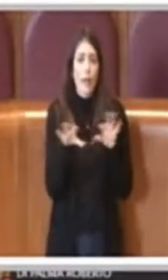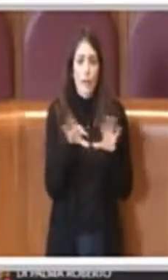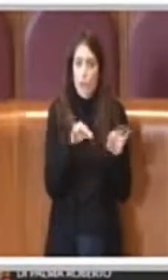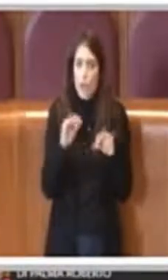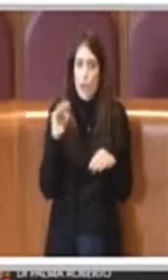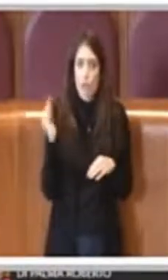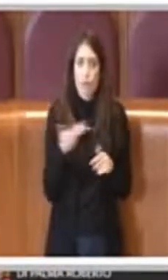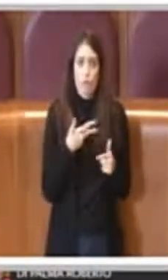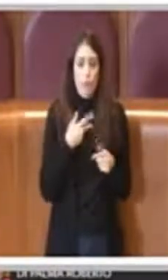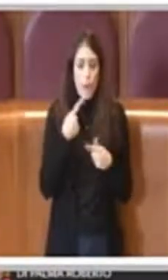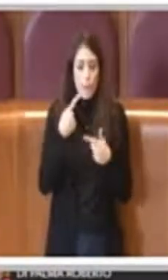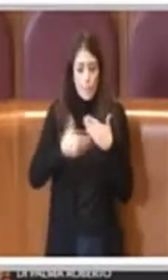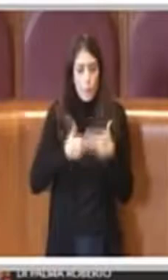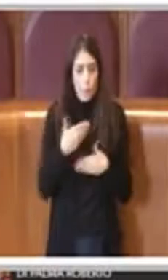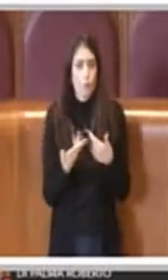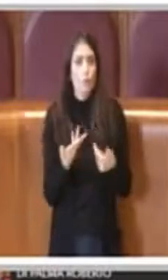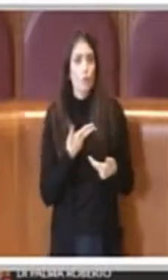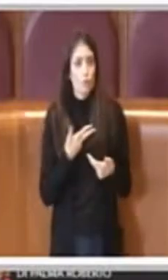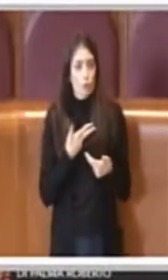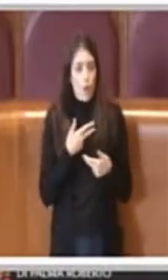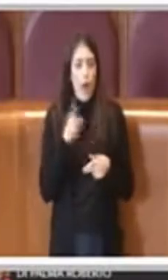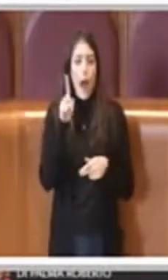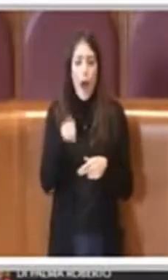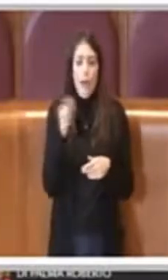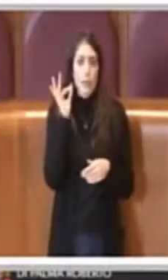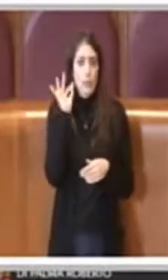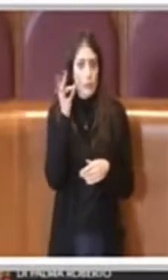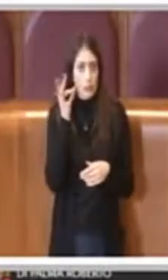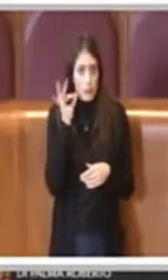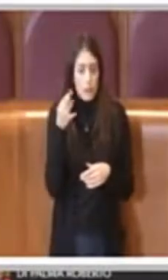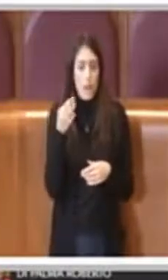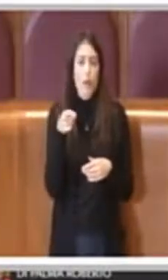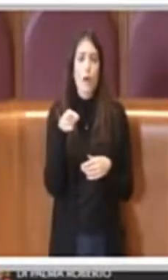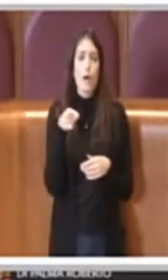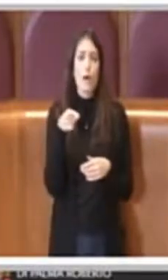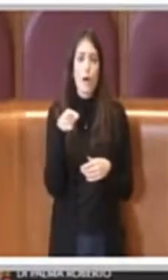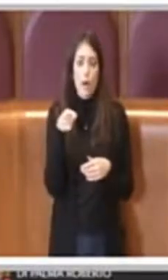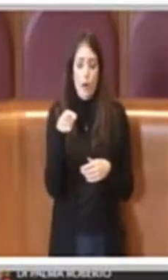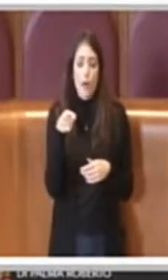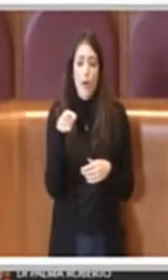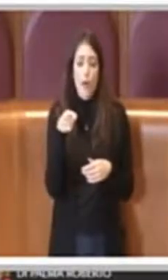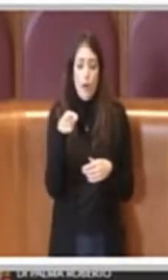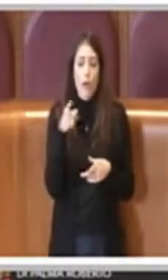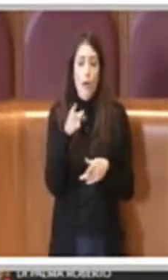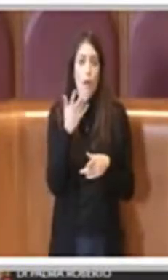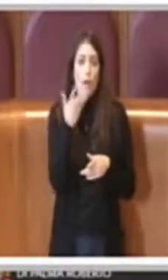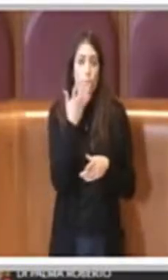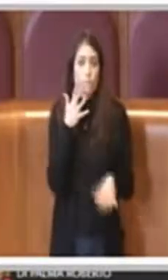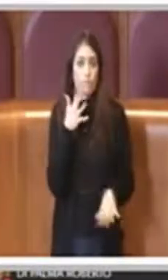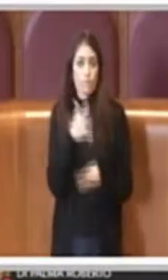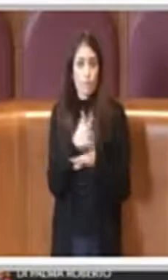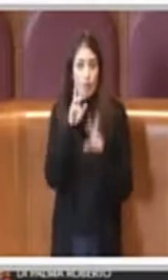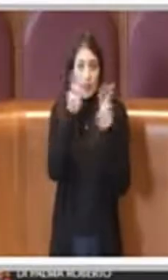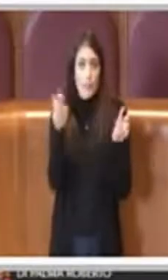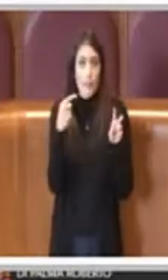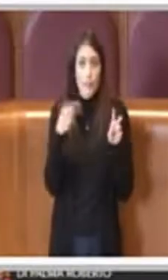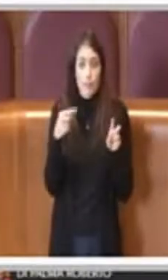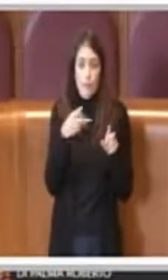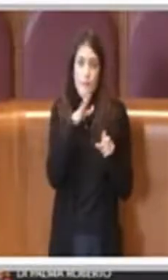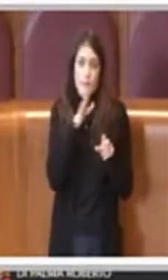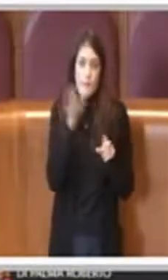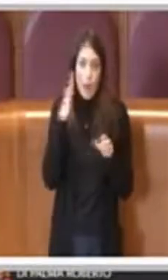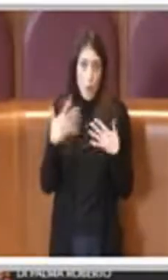anche puntuali, con le quali è necessario intervenire su questa tematica annosa.